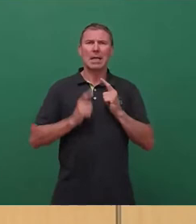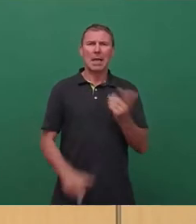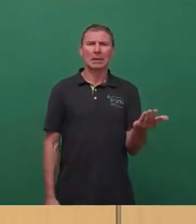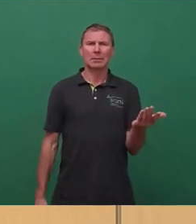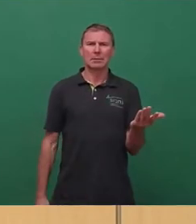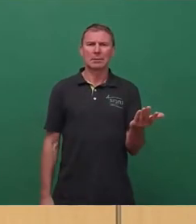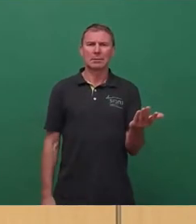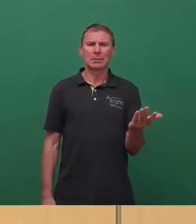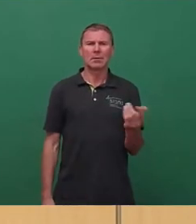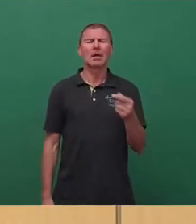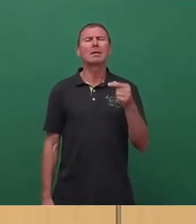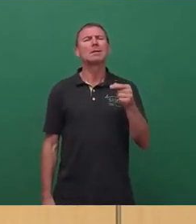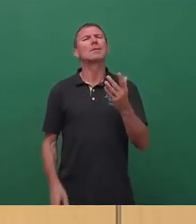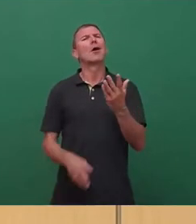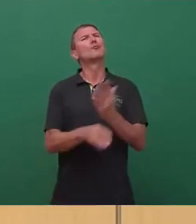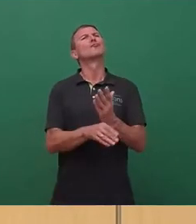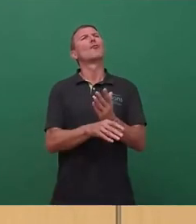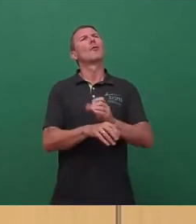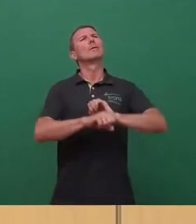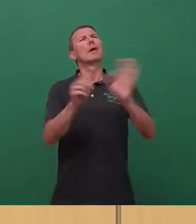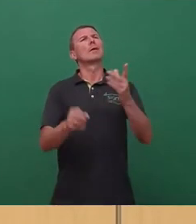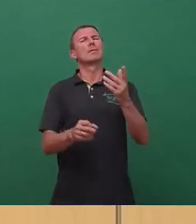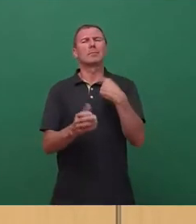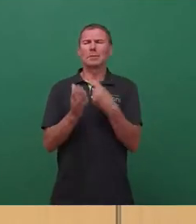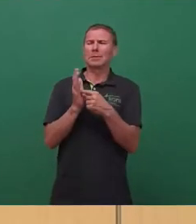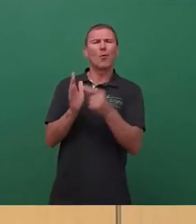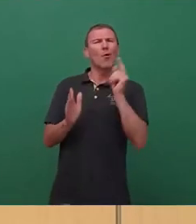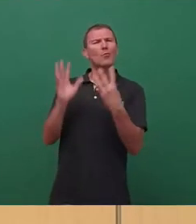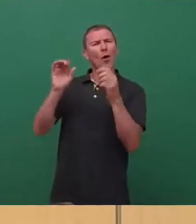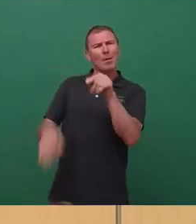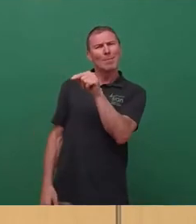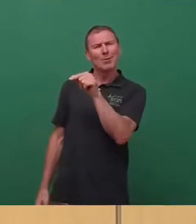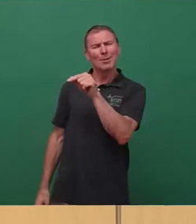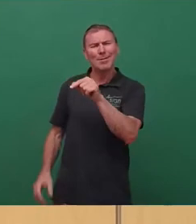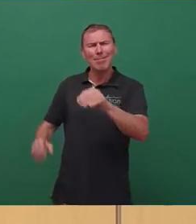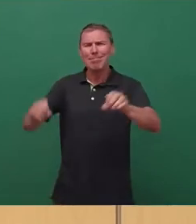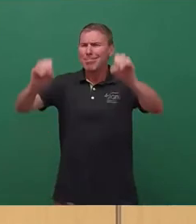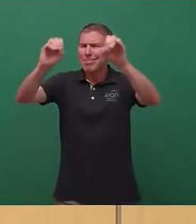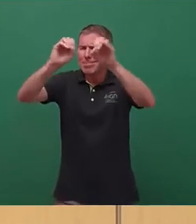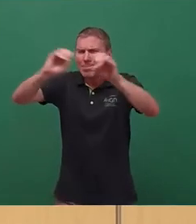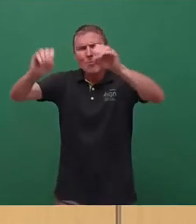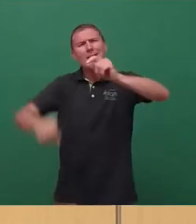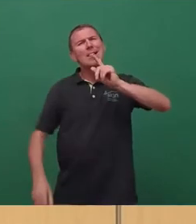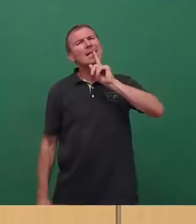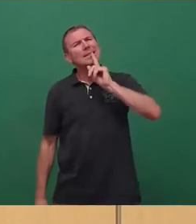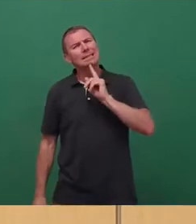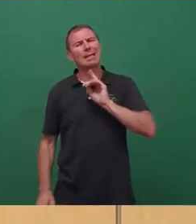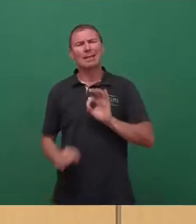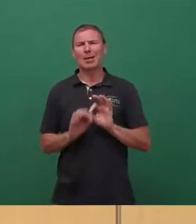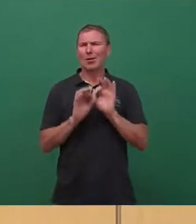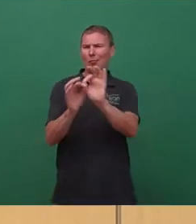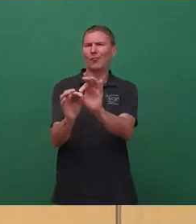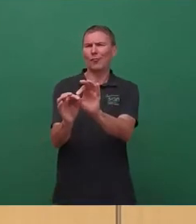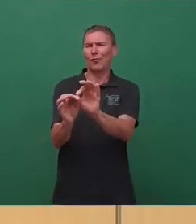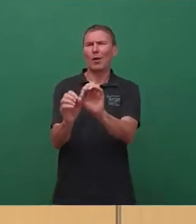schon sehr bezeichnend, dass in diesen 109 Millionen kein müder Cent vorgesehen ist, um zum Beispiel die Situation